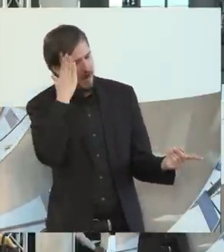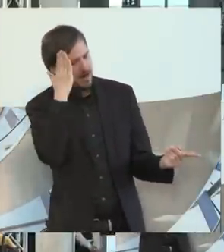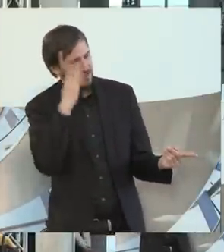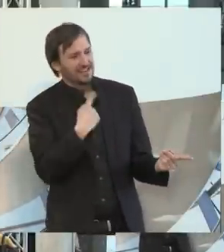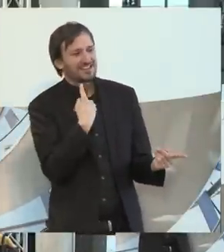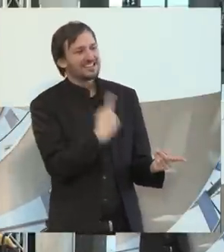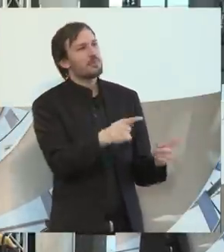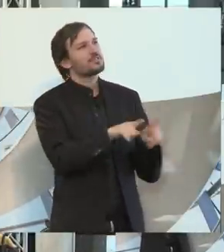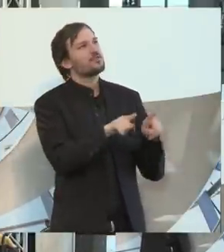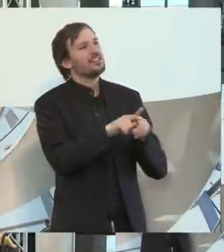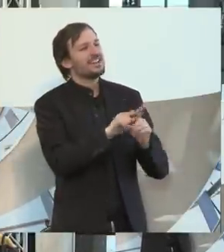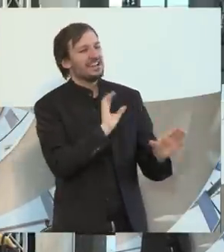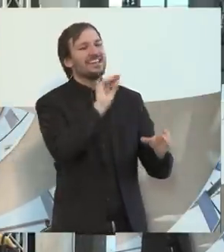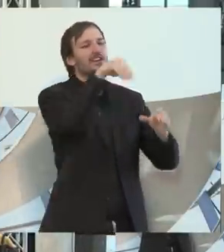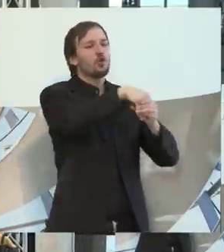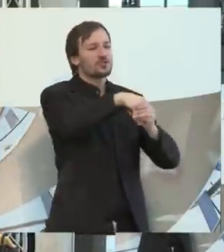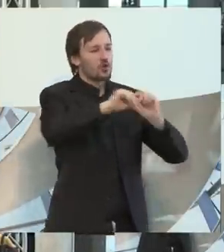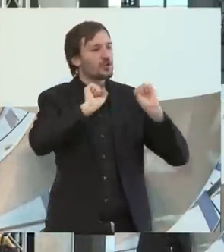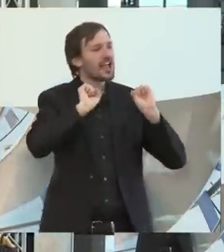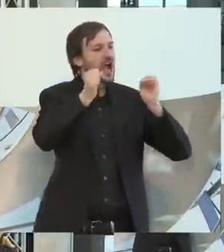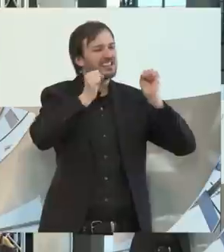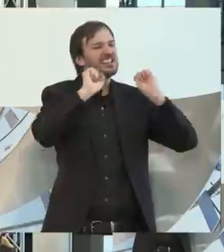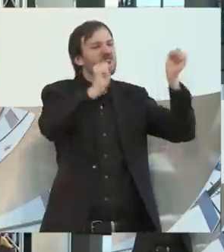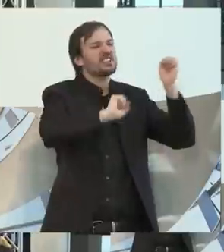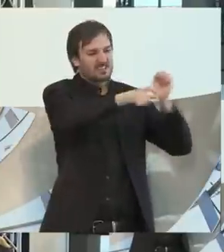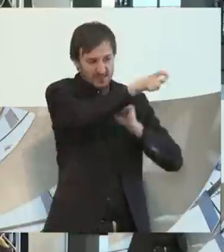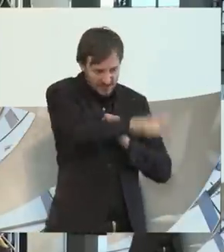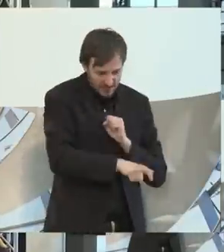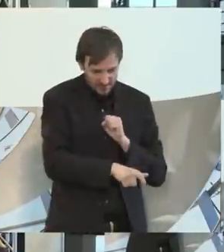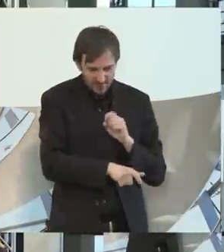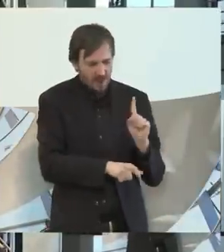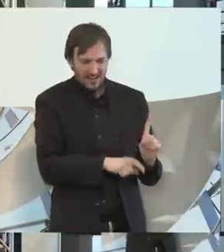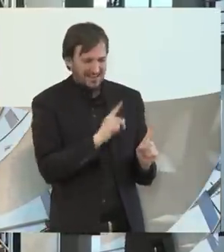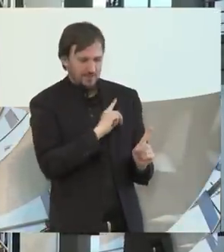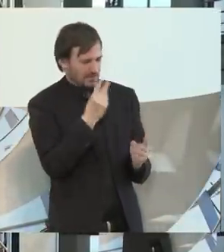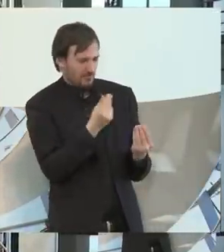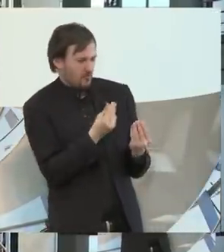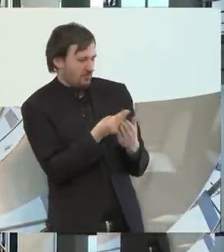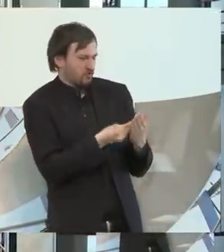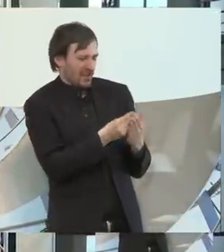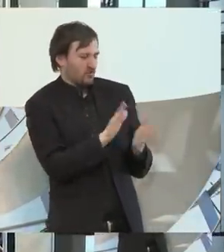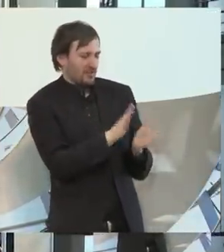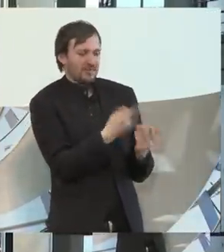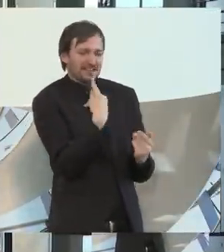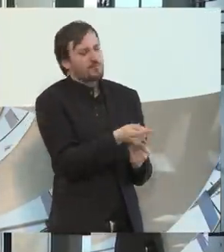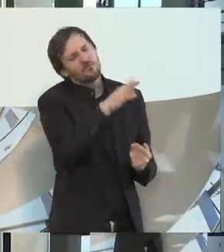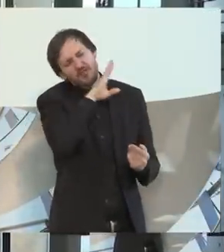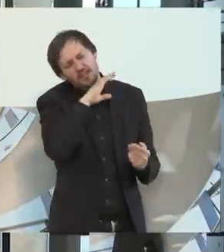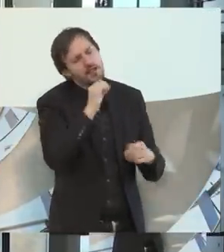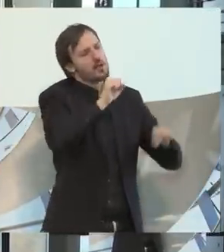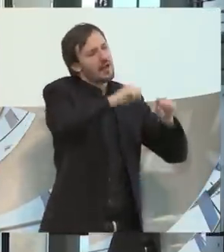Inklusionsaktivist bezeichnet, aber ich finde, das beschreibt nur sehr unzulänglich die Bandbreite seines Schaffens.